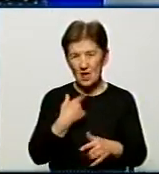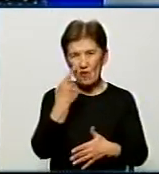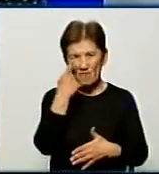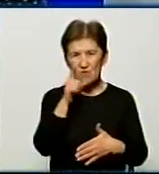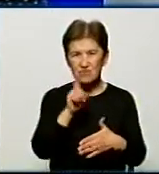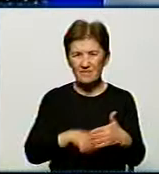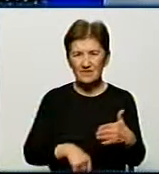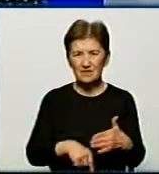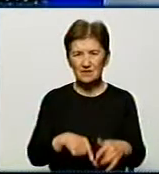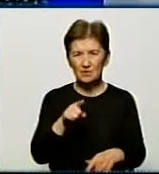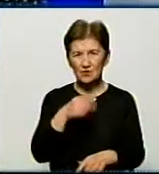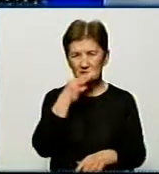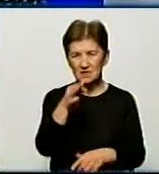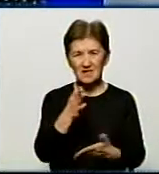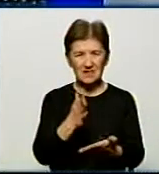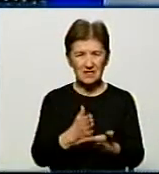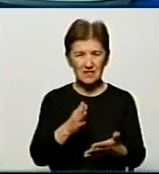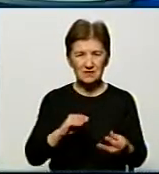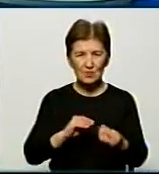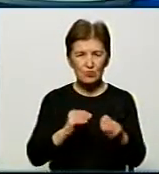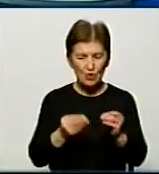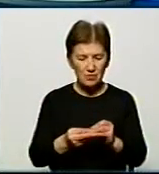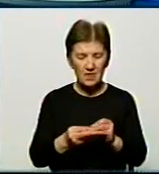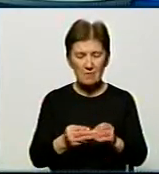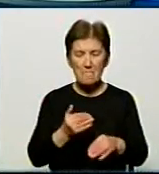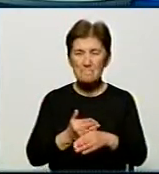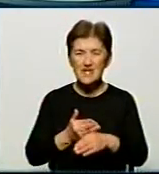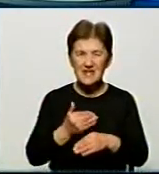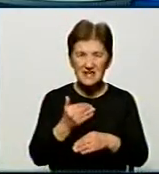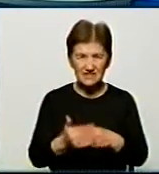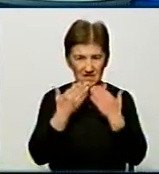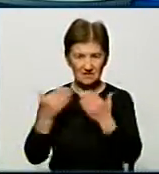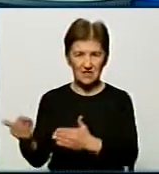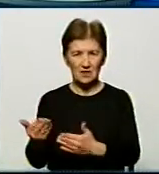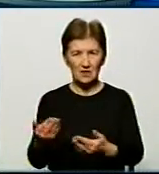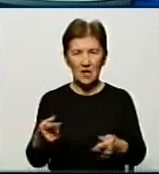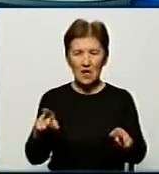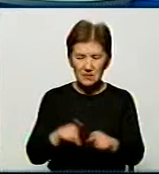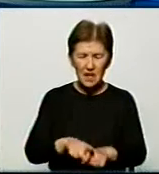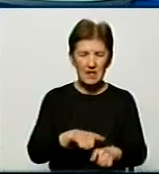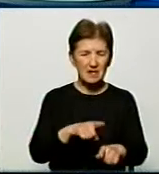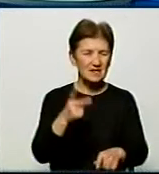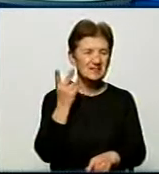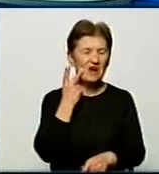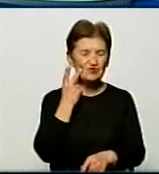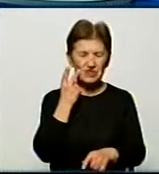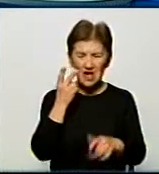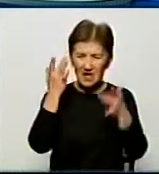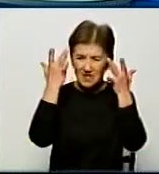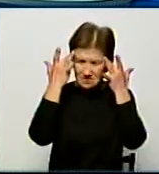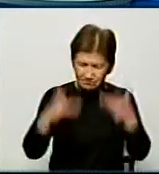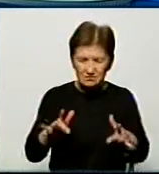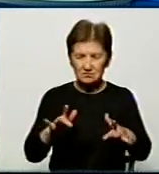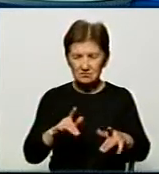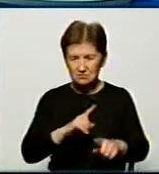скажімо так, проблема пізніх звернень. Тому що не завжди так гостро, раптово і важко починається захворювання.